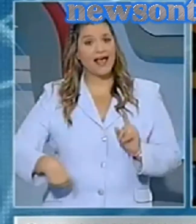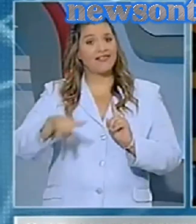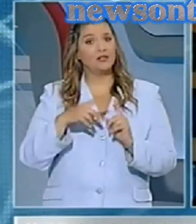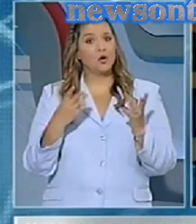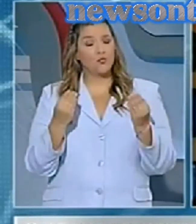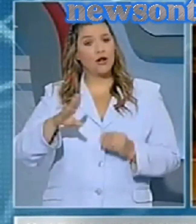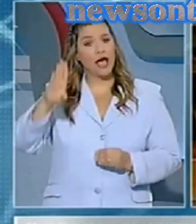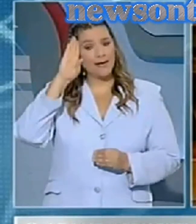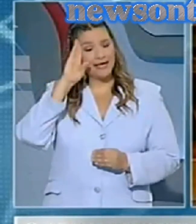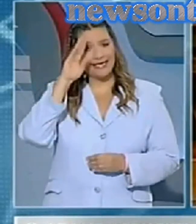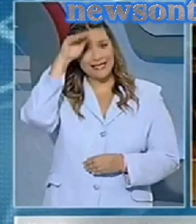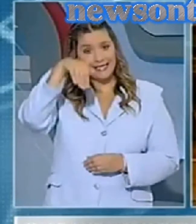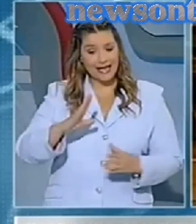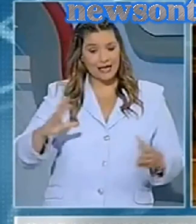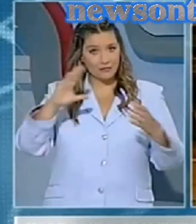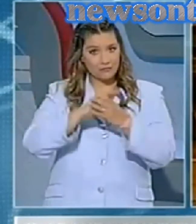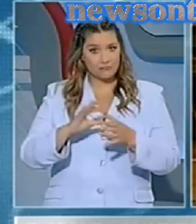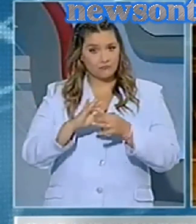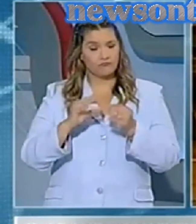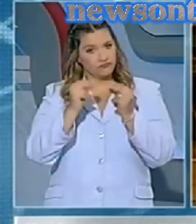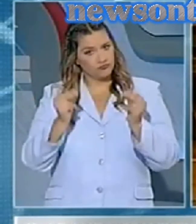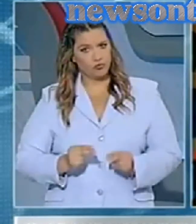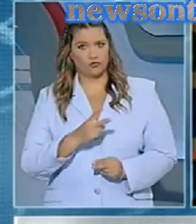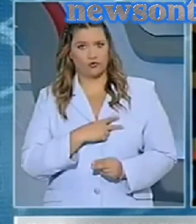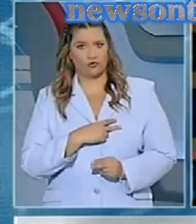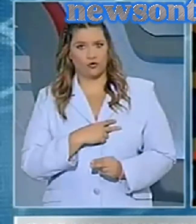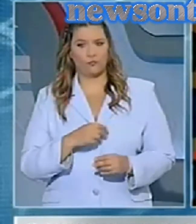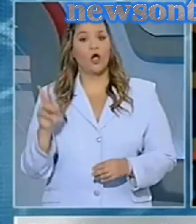Ηνωμένων Πολιτειών και Ιράν, βασικό σύμμαχό του μαζί με τη Ρωσία.